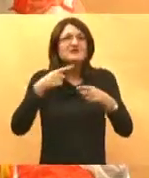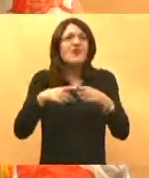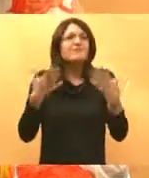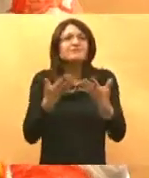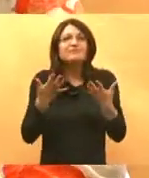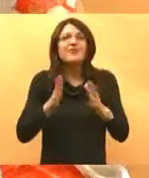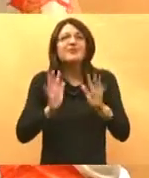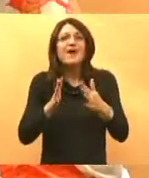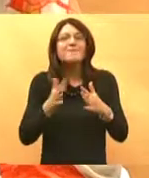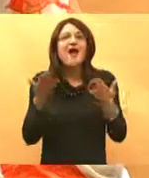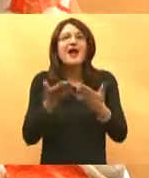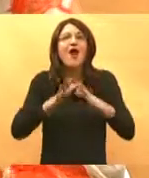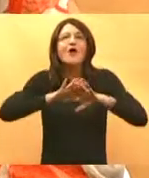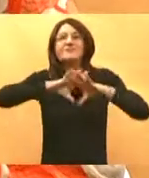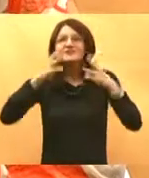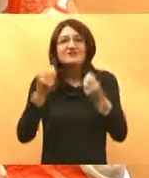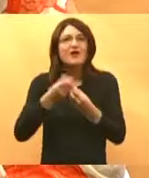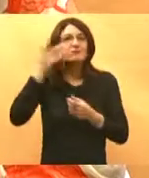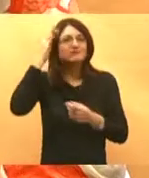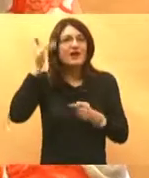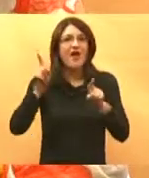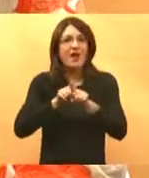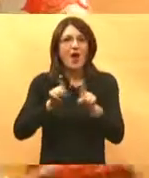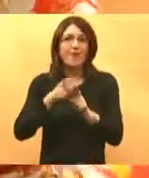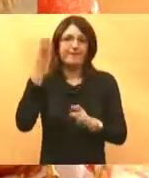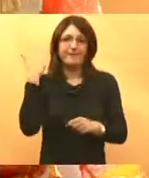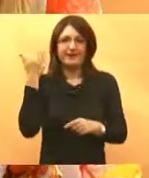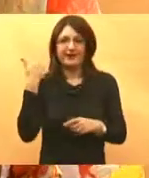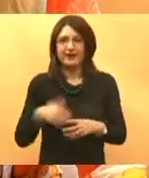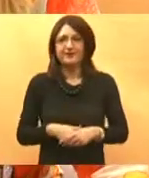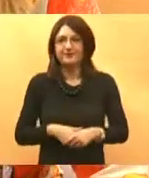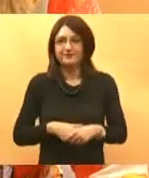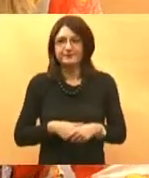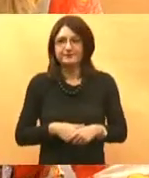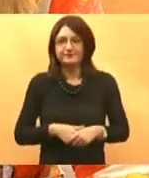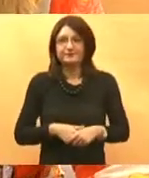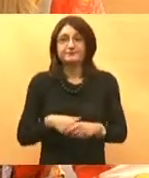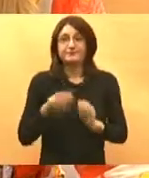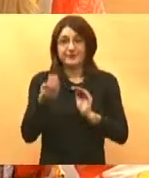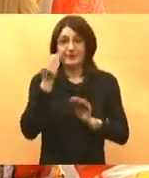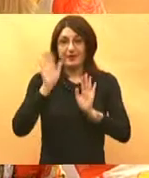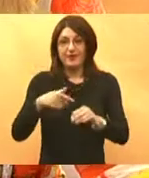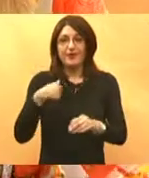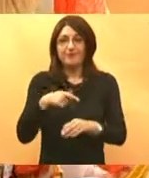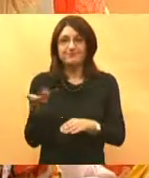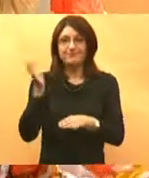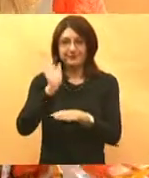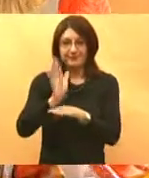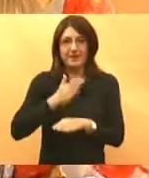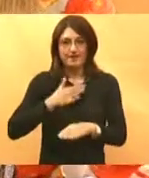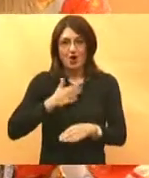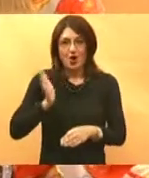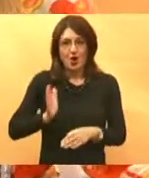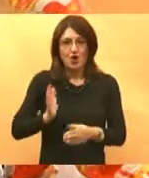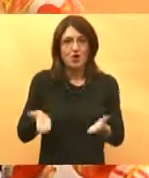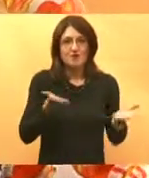nemamo ni tu svu onu brigu koju smo prije imali zdravstvenu. Međutim, prije nego što predstavim svoga gosta, ja ću vam samo najaviti